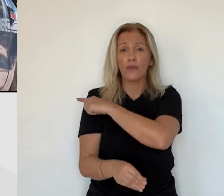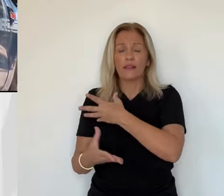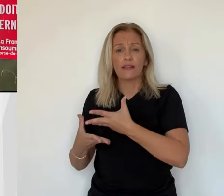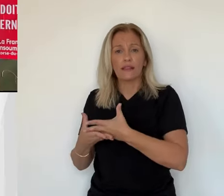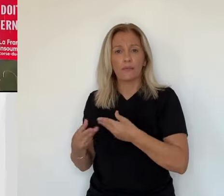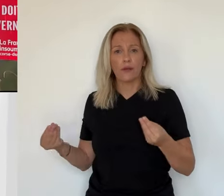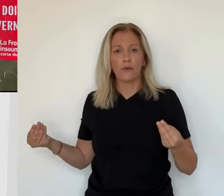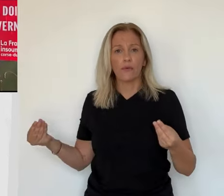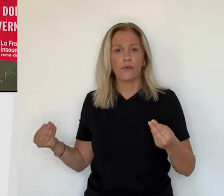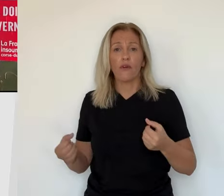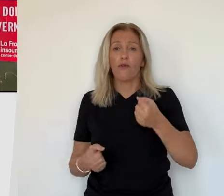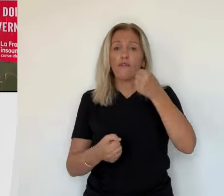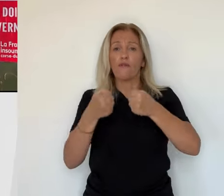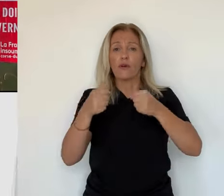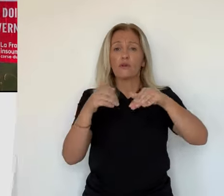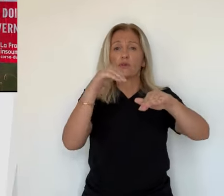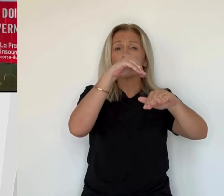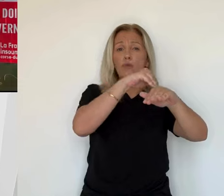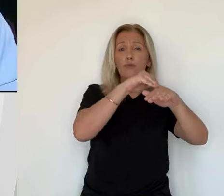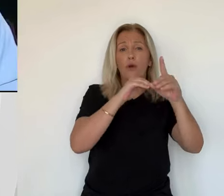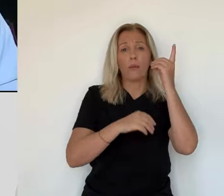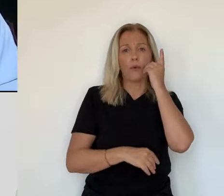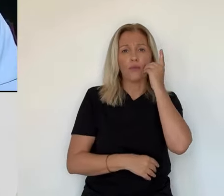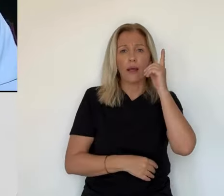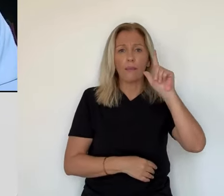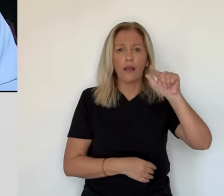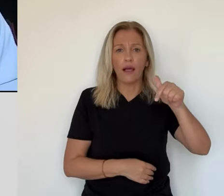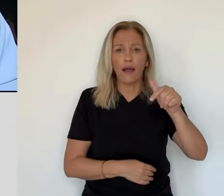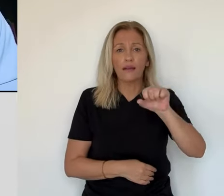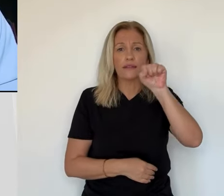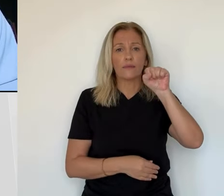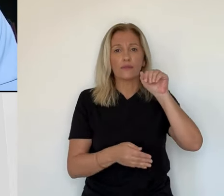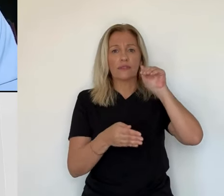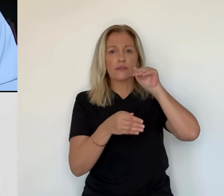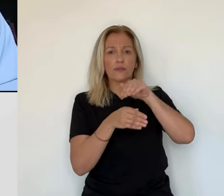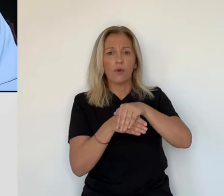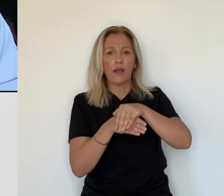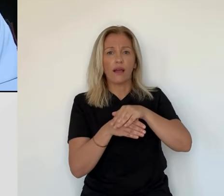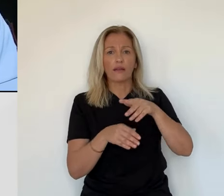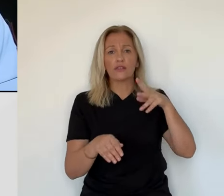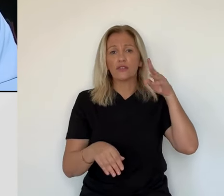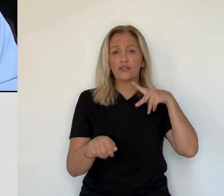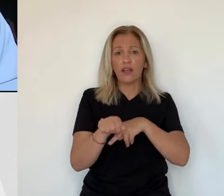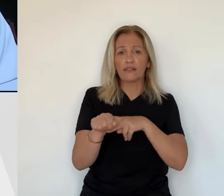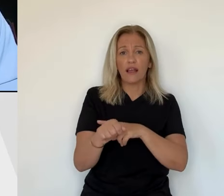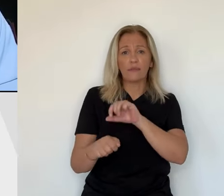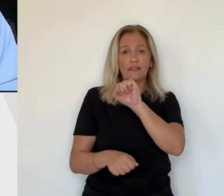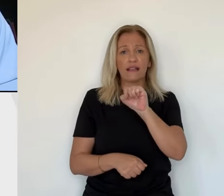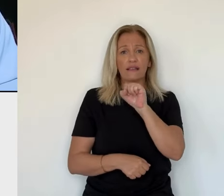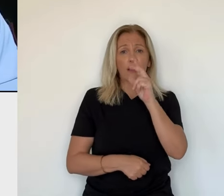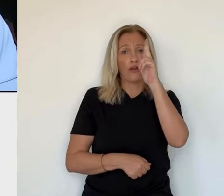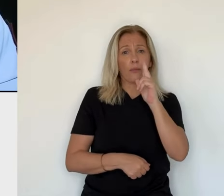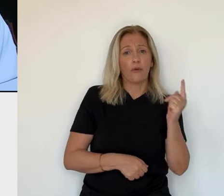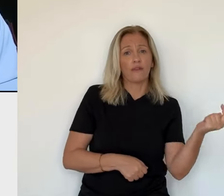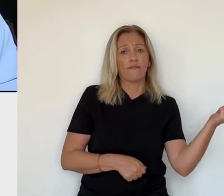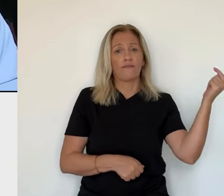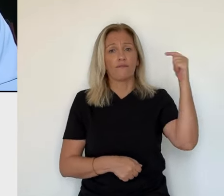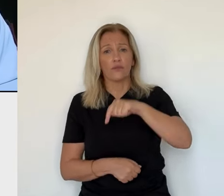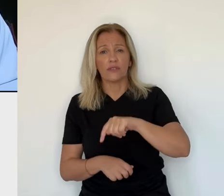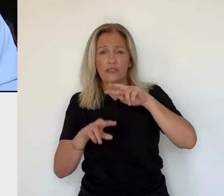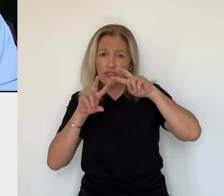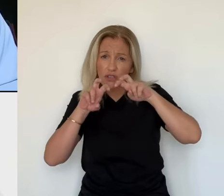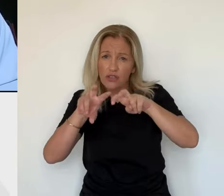Sartène engage des hommes pour le retrouver. Depuis cette nuit notamment, on avait une dizaine de gendarmes sur site,